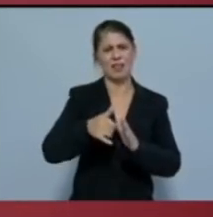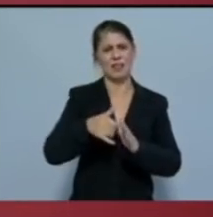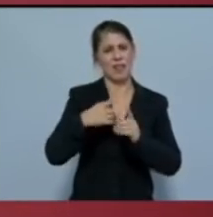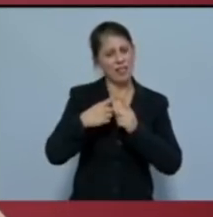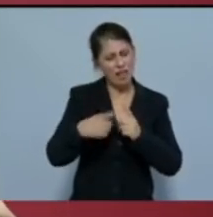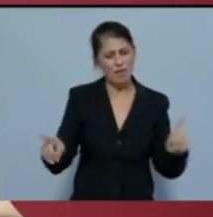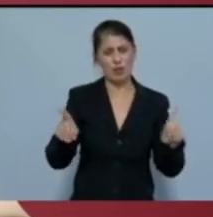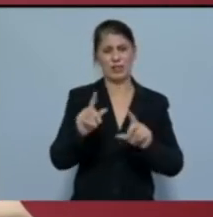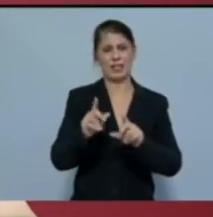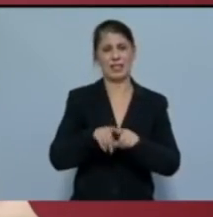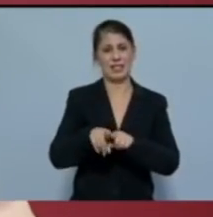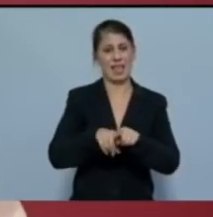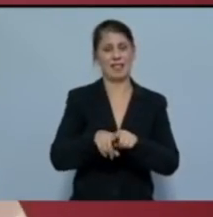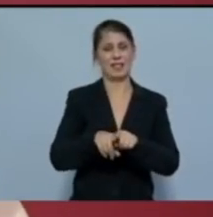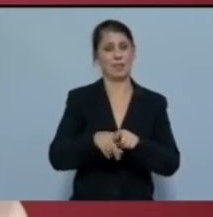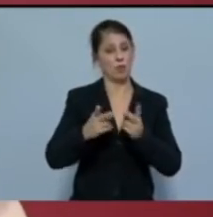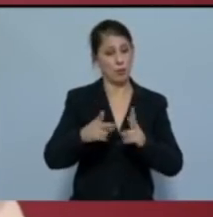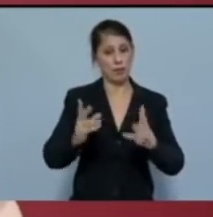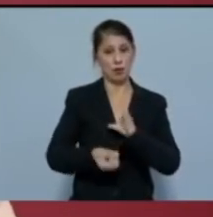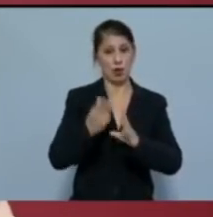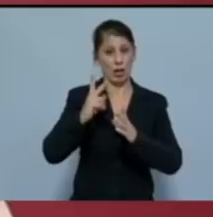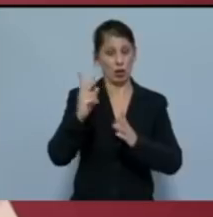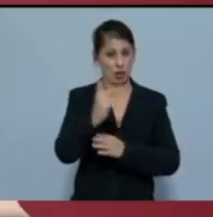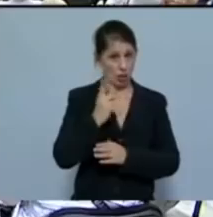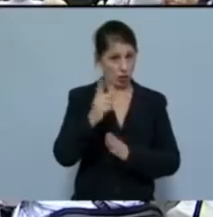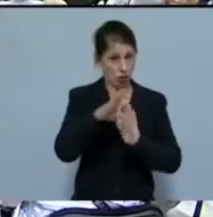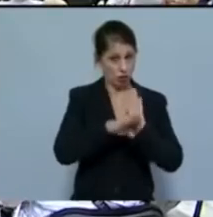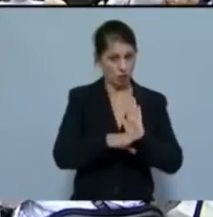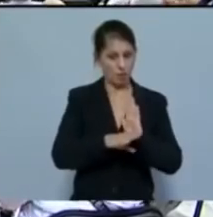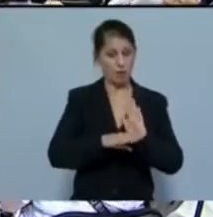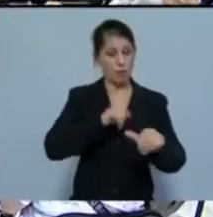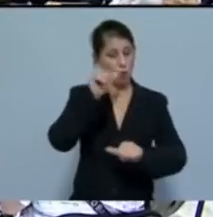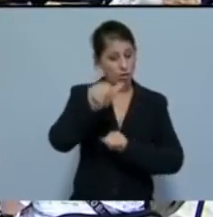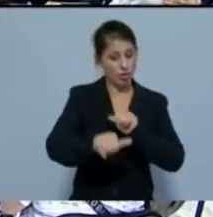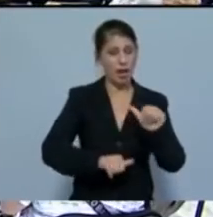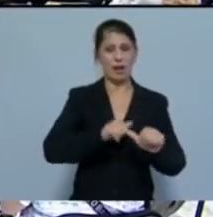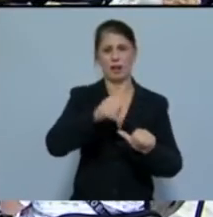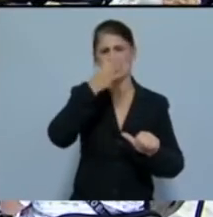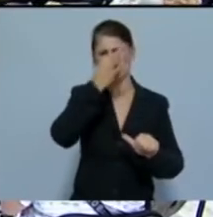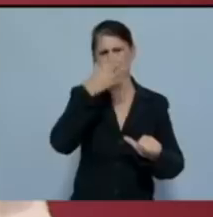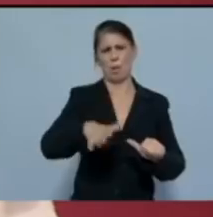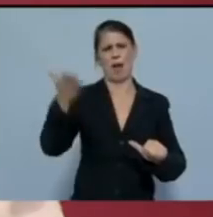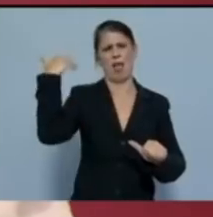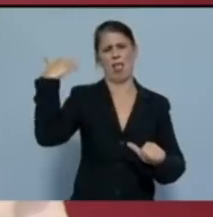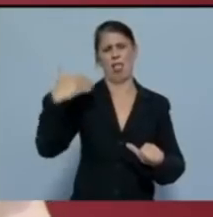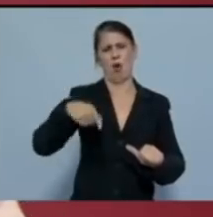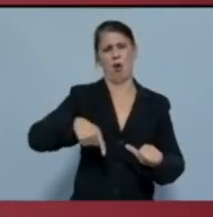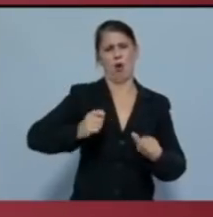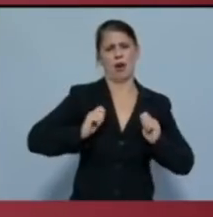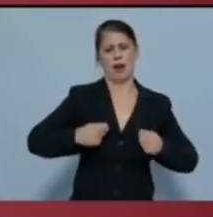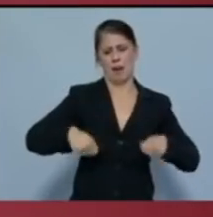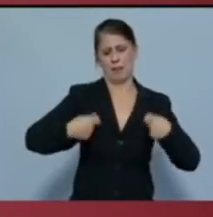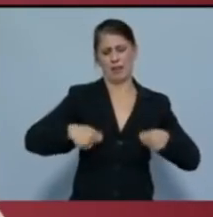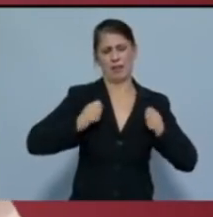επιτρέπουν στο νέο κοινωνικό σύστημα που θα αντικαταστήσει το διεφθαρμένο σημερινό καπιταλιστικό